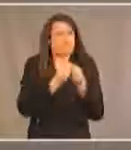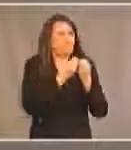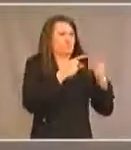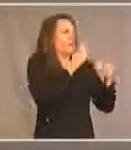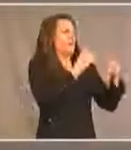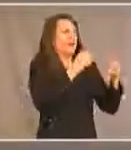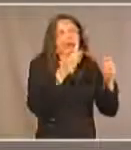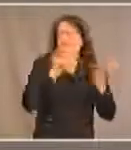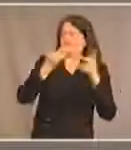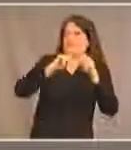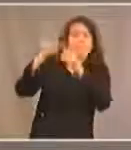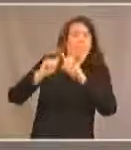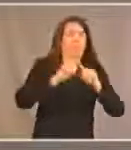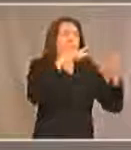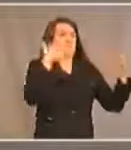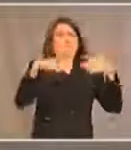En tant que fonctionnaire,